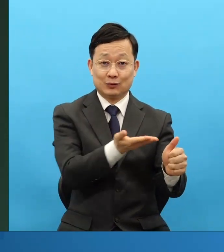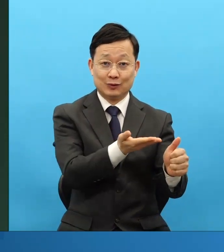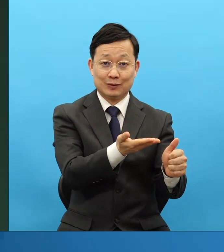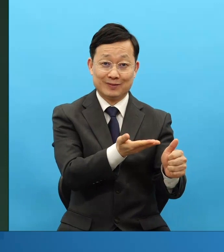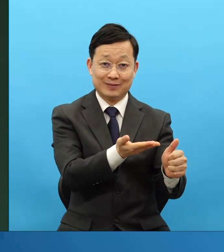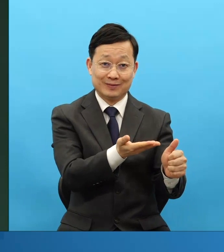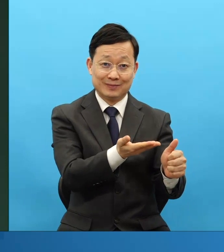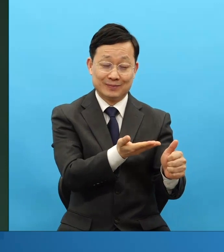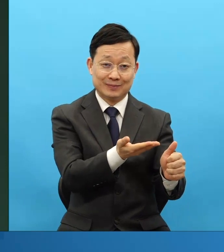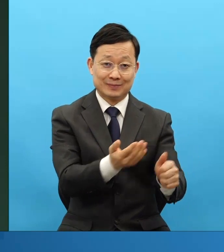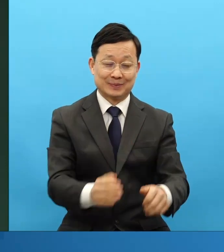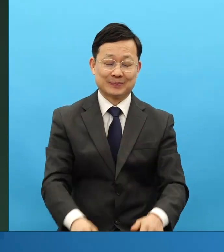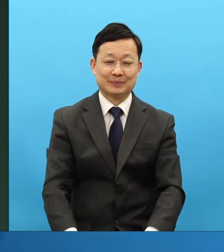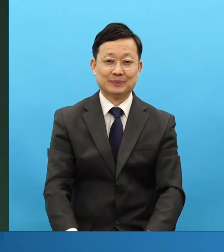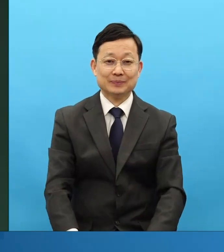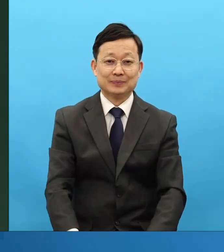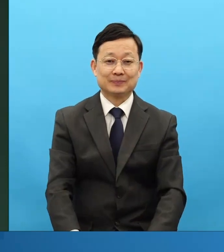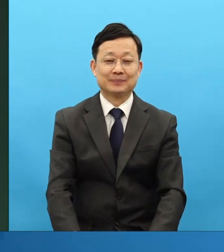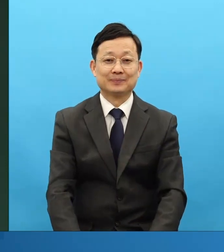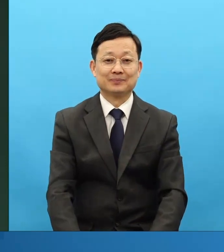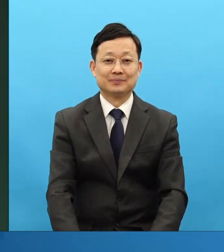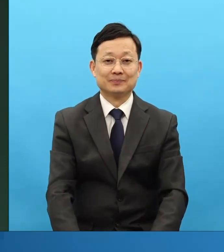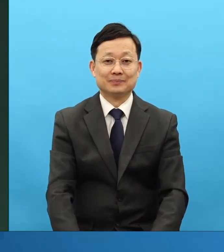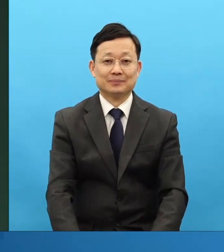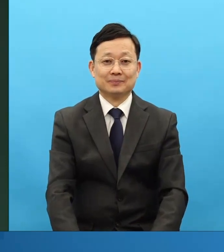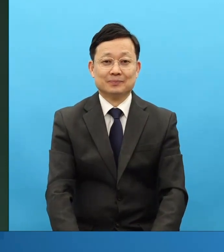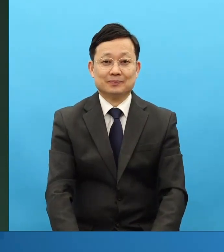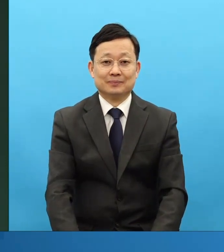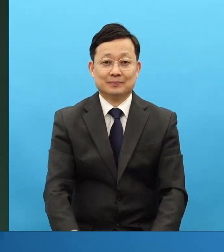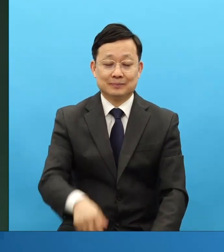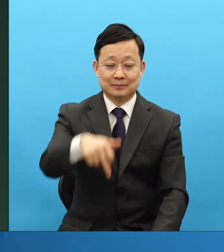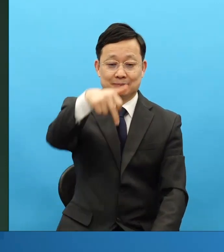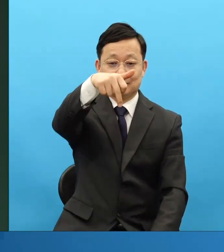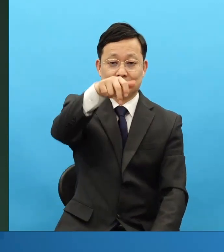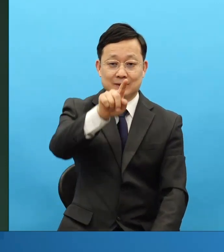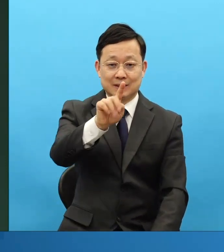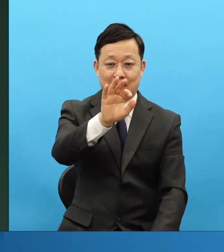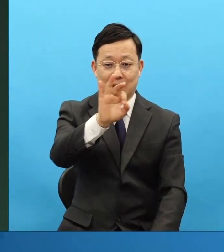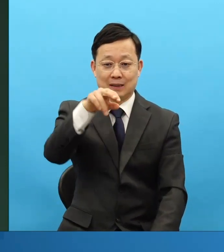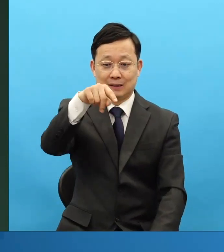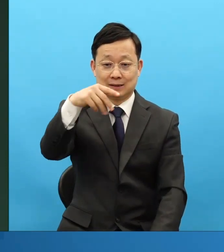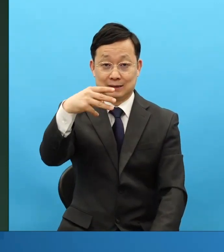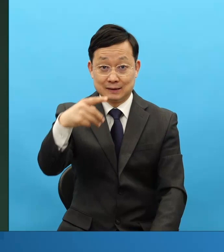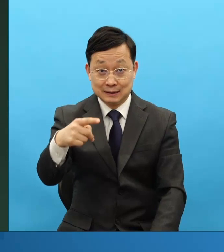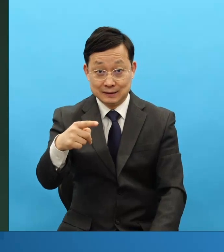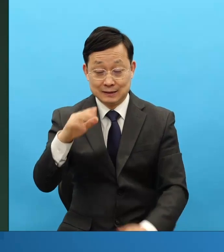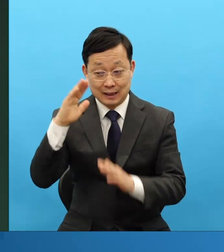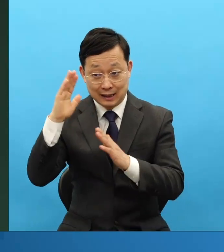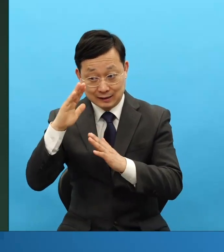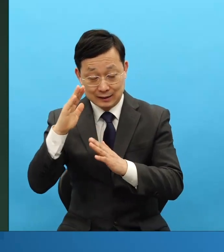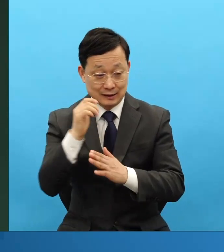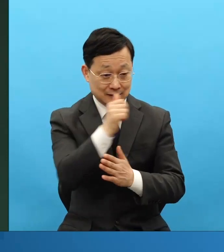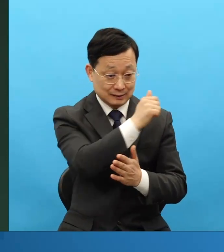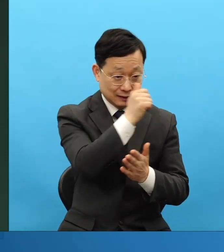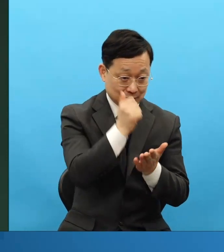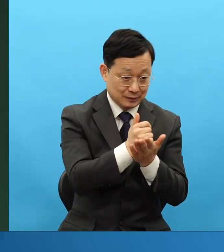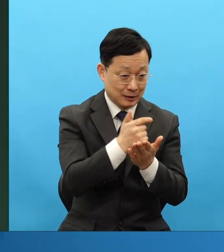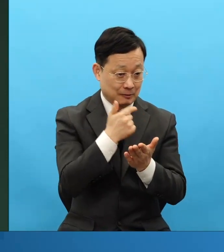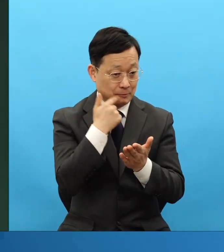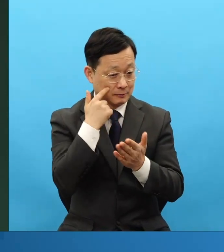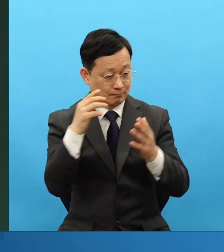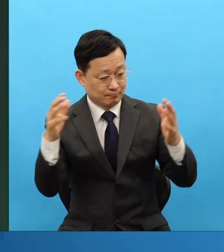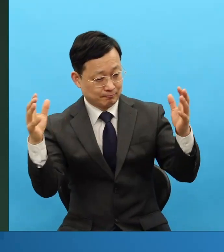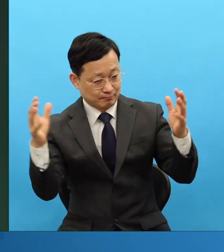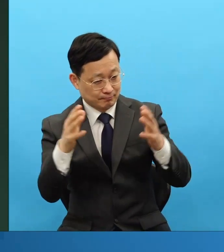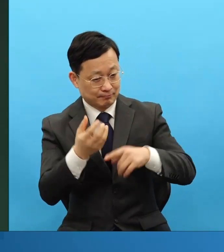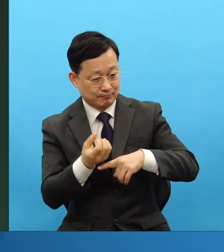그렇죠. 그래서 우리 카이스트 멤버들, 우리 장모님, 목사님, 그분들에게 얘기했습니다.